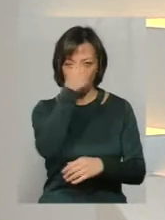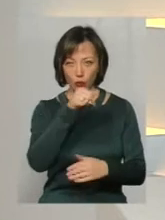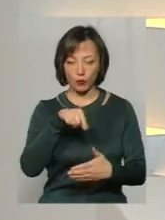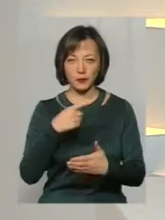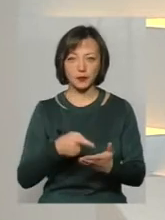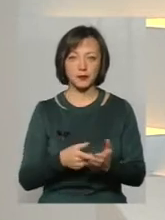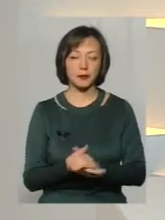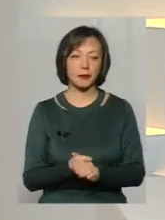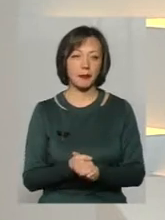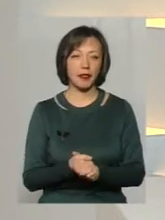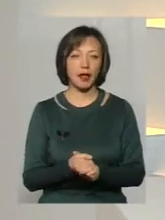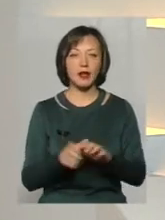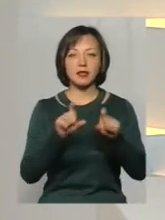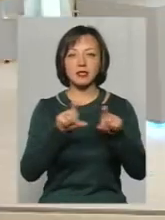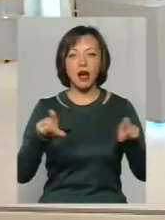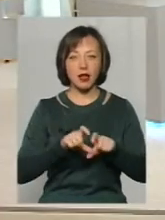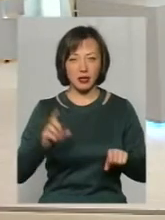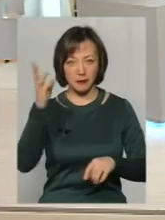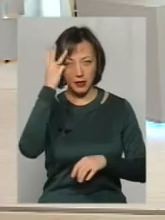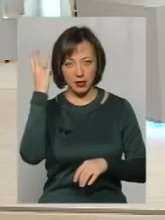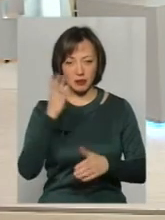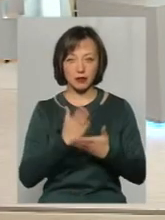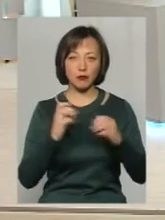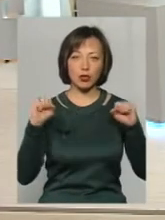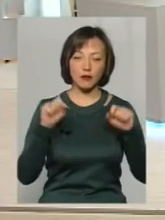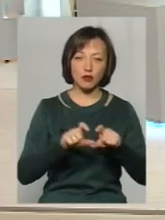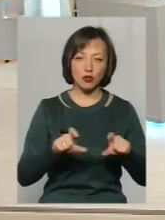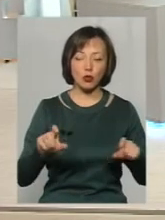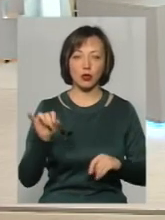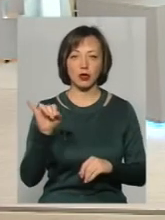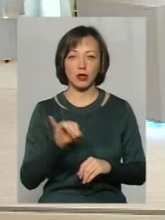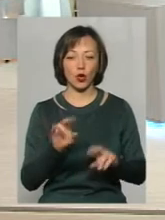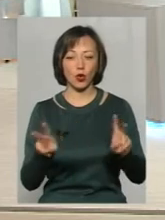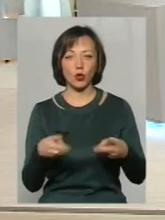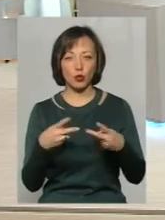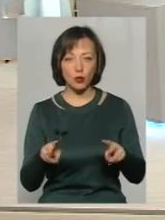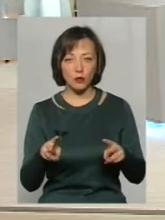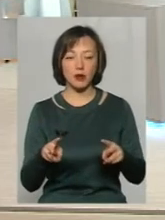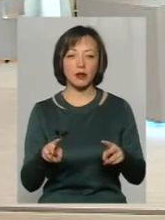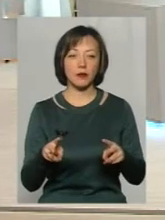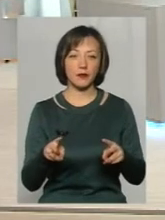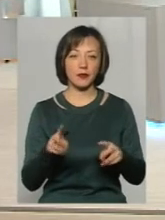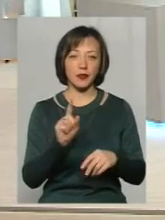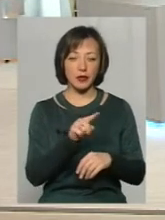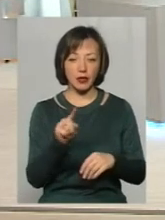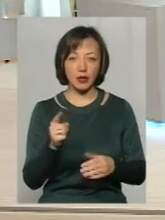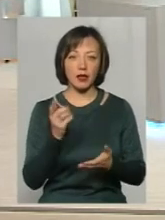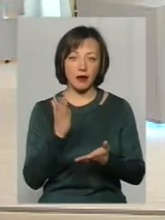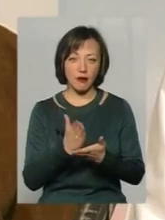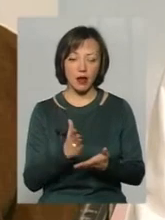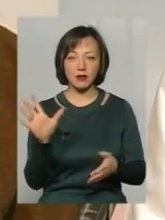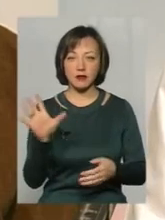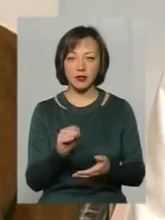комунальні заклади міста, які є десь США, і клуби певної кількісті, вони є всі